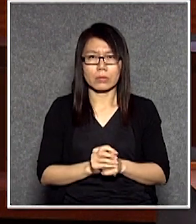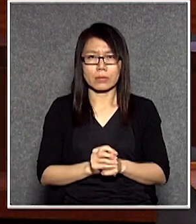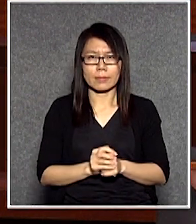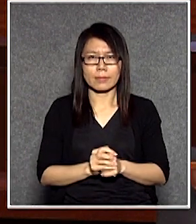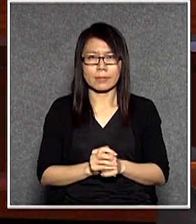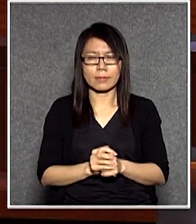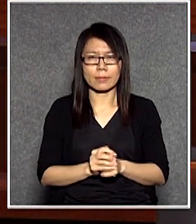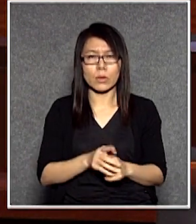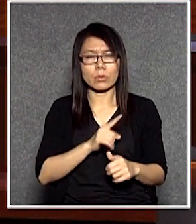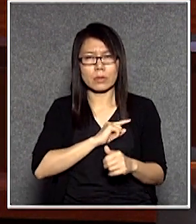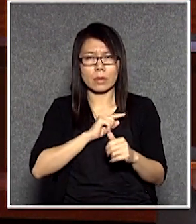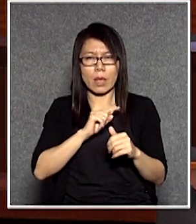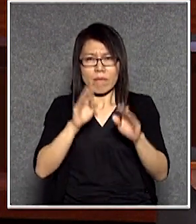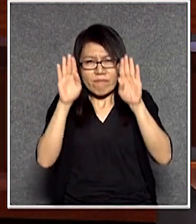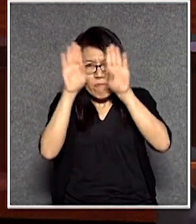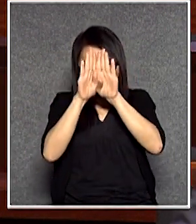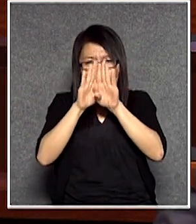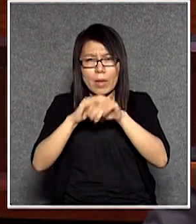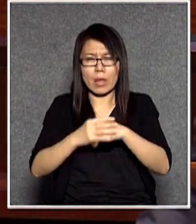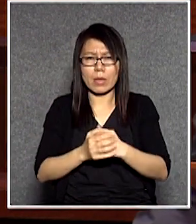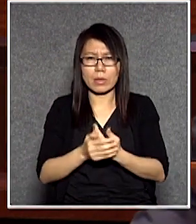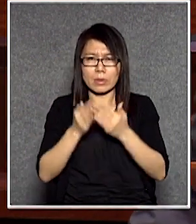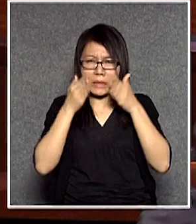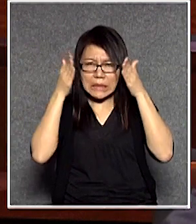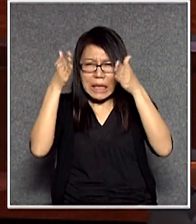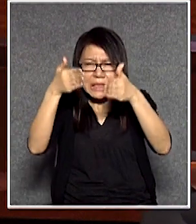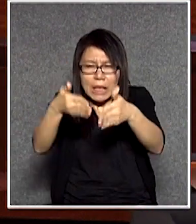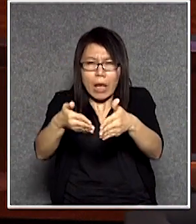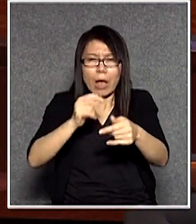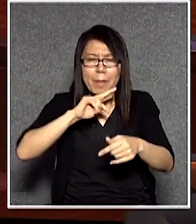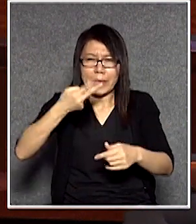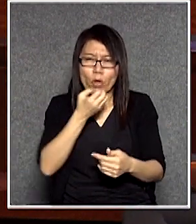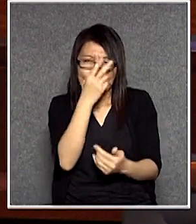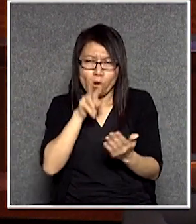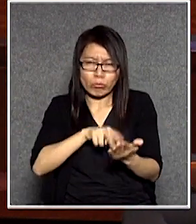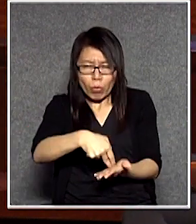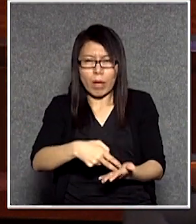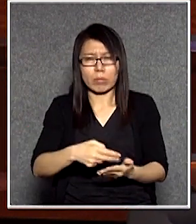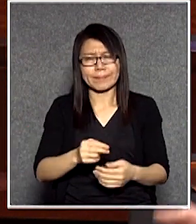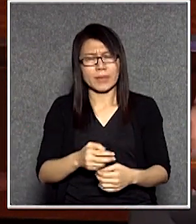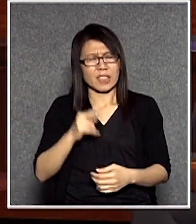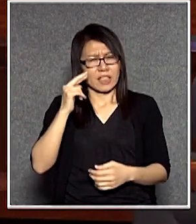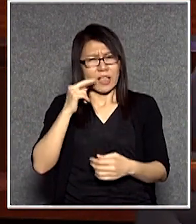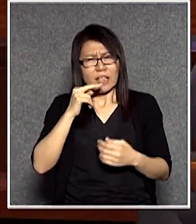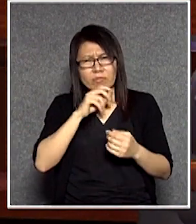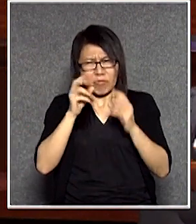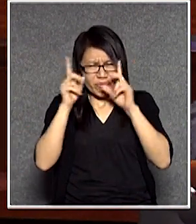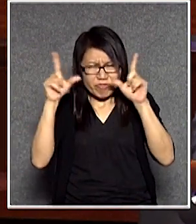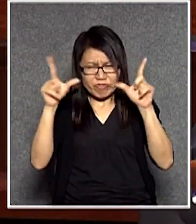自我封閉視野狹窄催生港獨真是知事體大